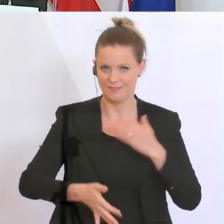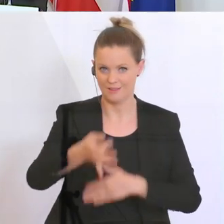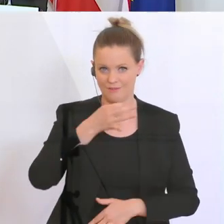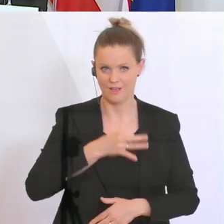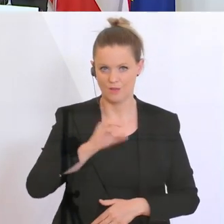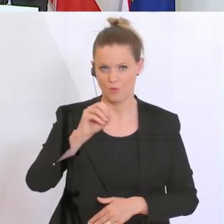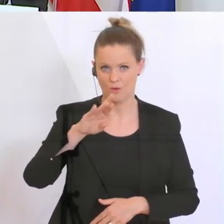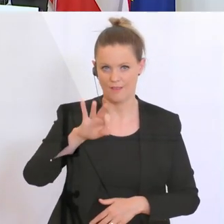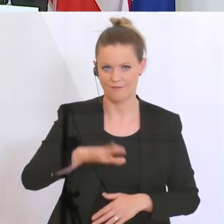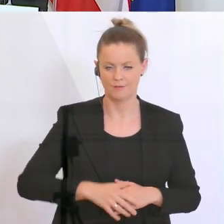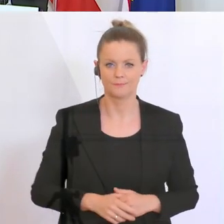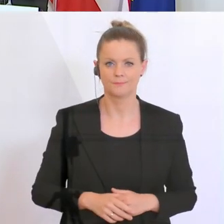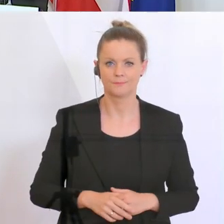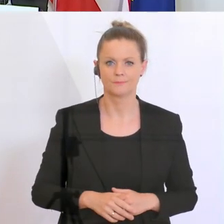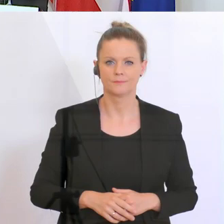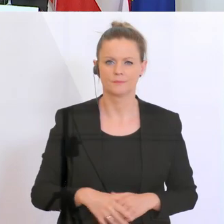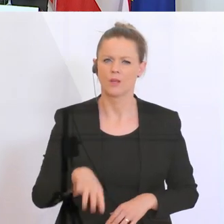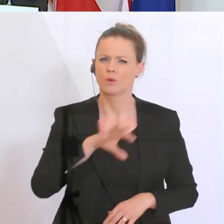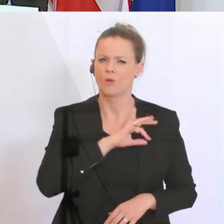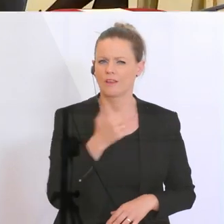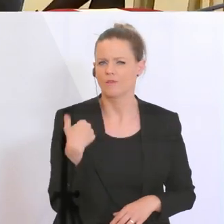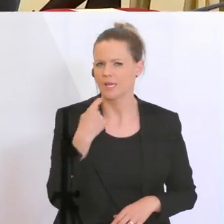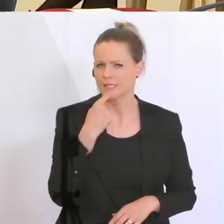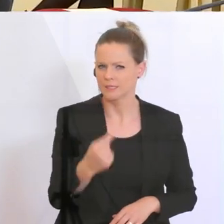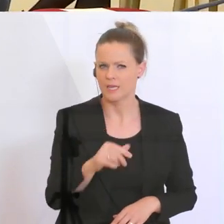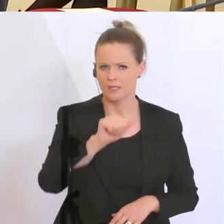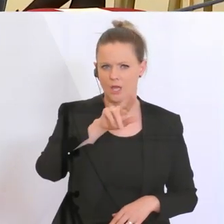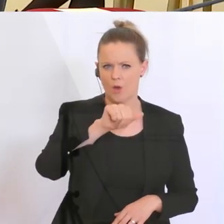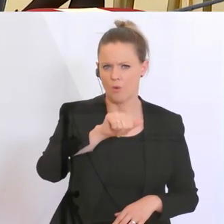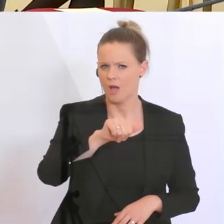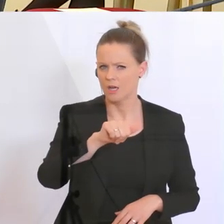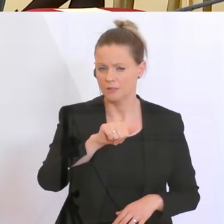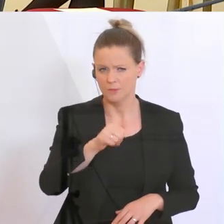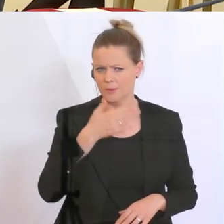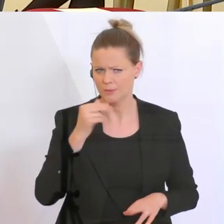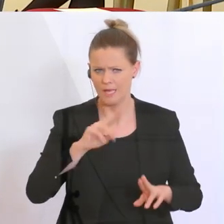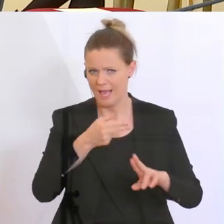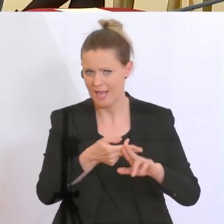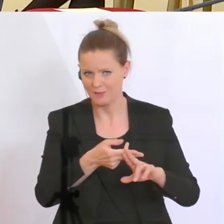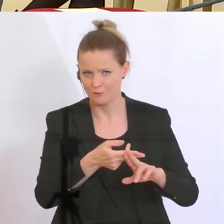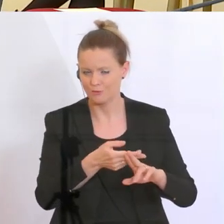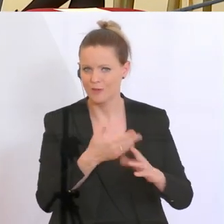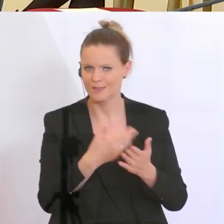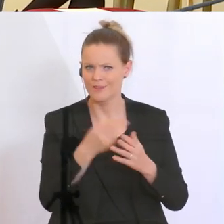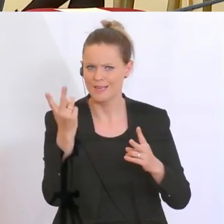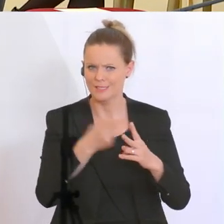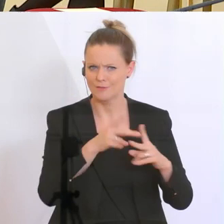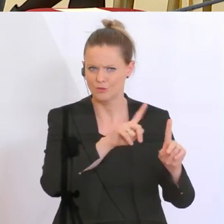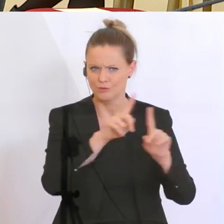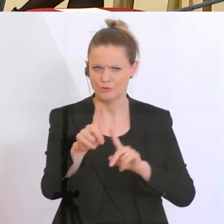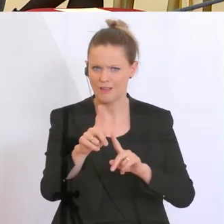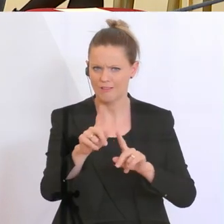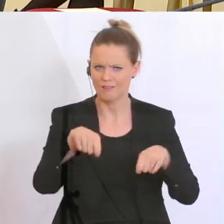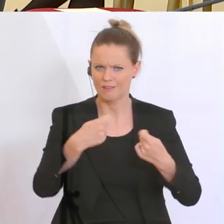vom ORF, bitte. Der Kollege hat vorher kurz angesprochen das Thema Auer, da gab es noch keine Antwort drauf. Gibt es da einen Zwischenstand, gibt es einen